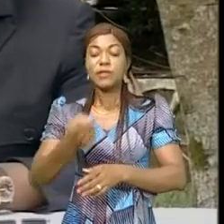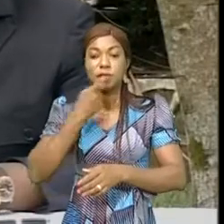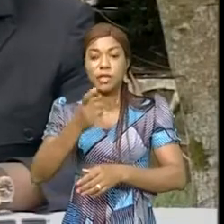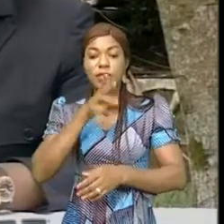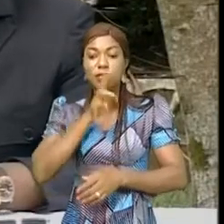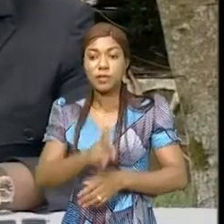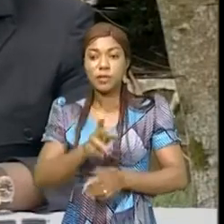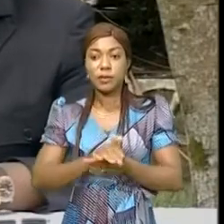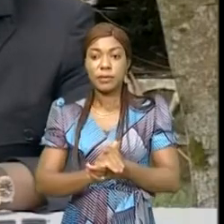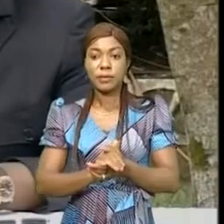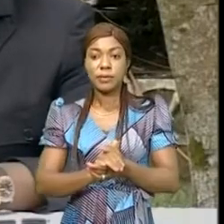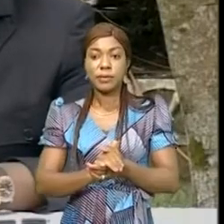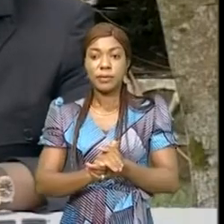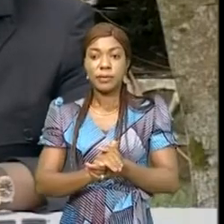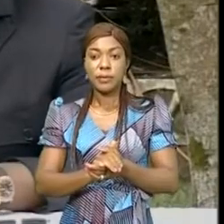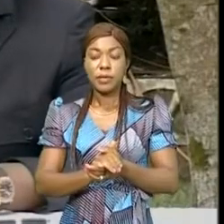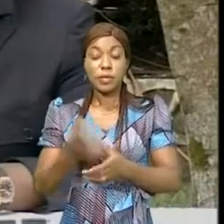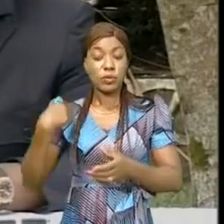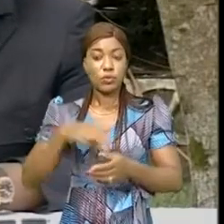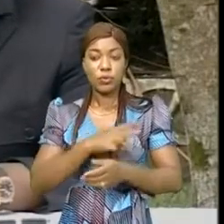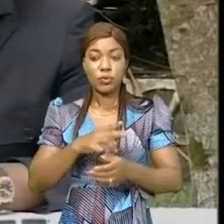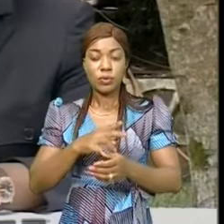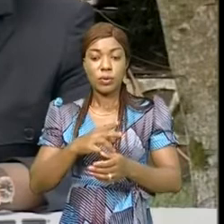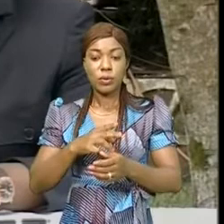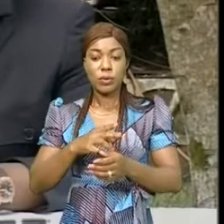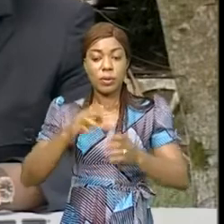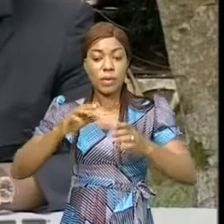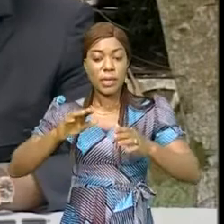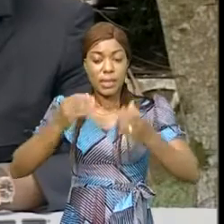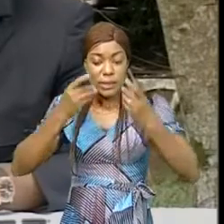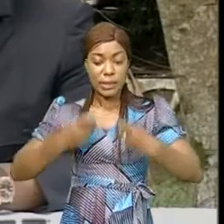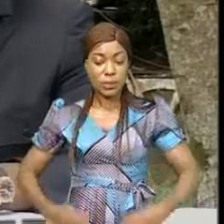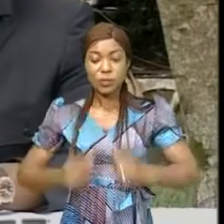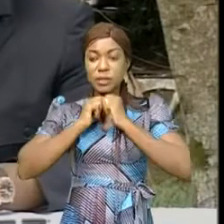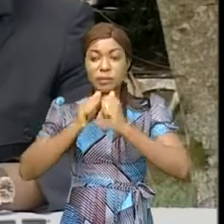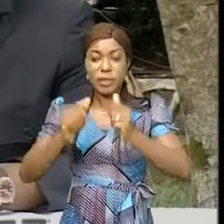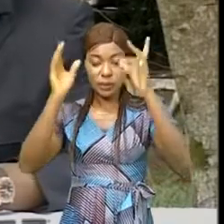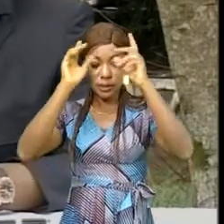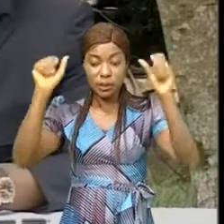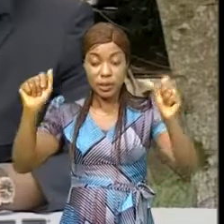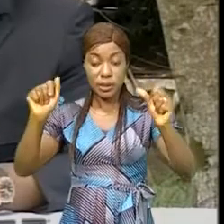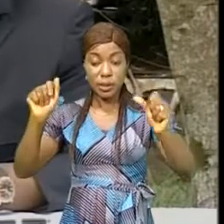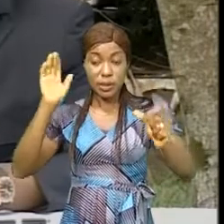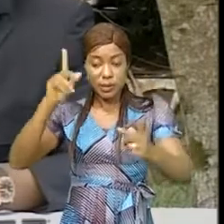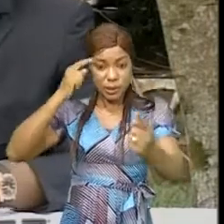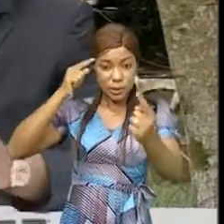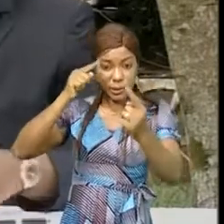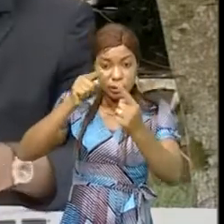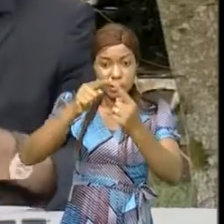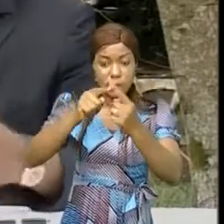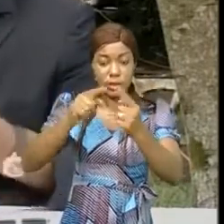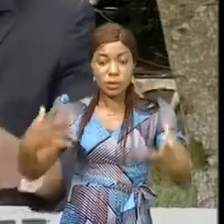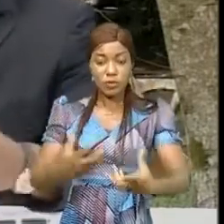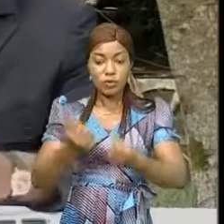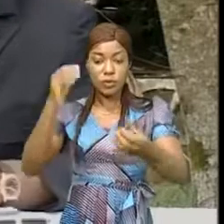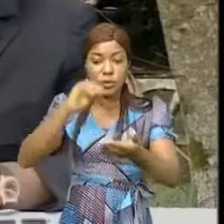que ça ne va pas du tout me décourager. Ma détermination s'en trouve